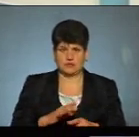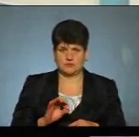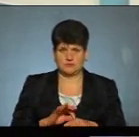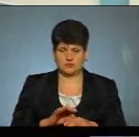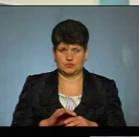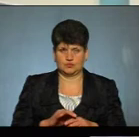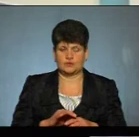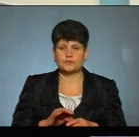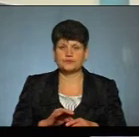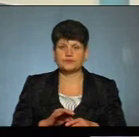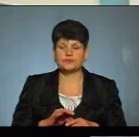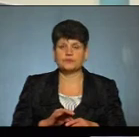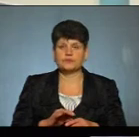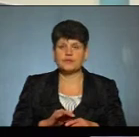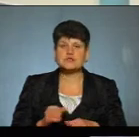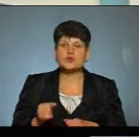людинами, носієм інфекцій.